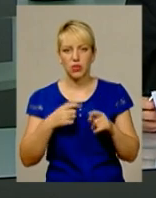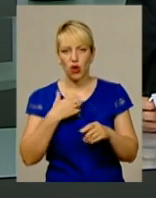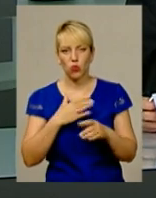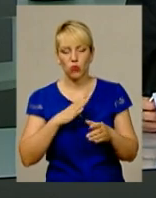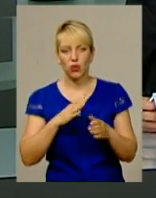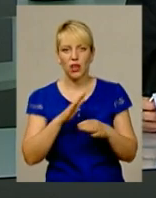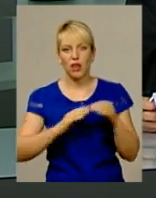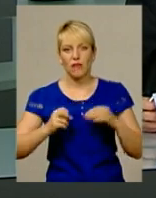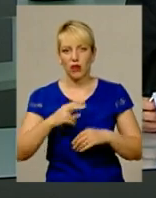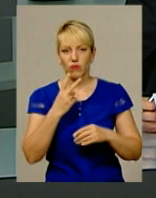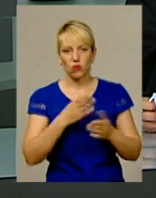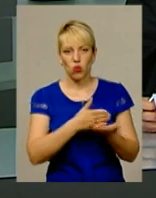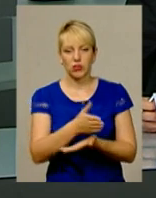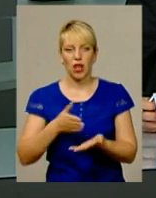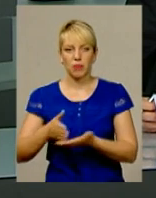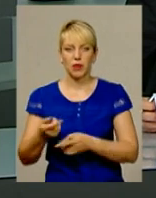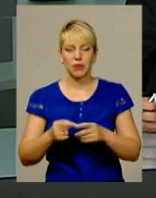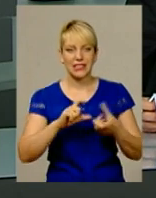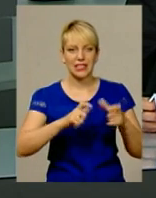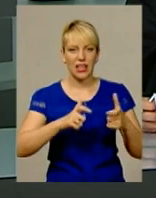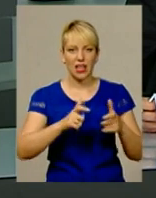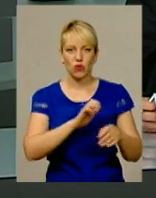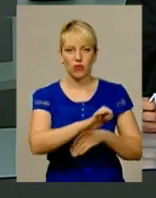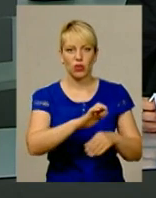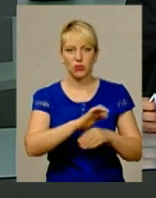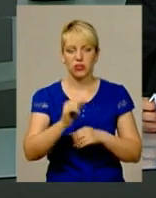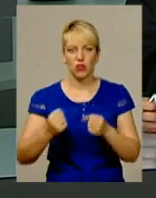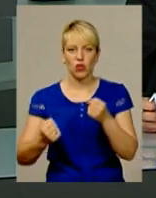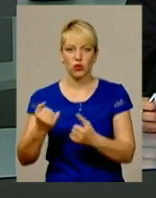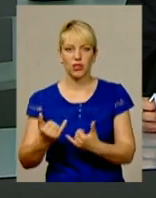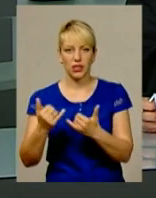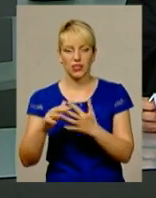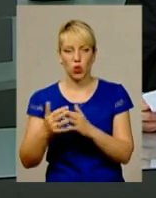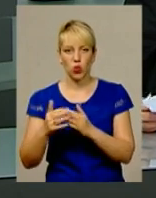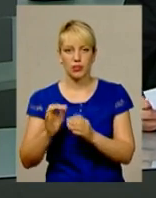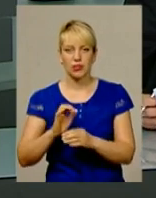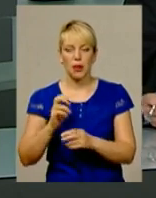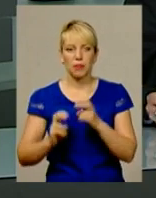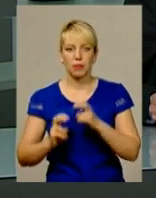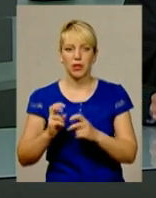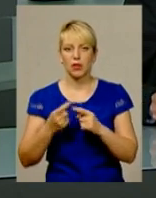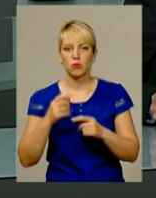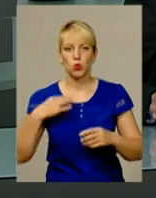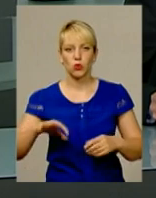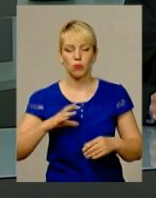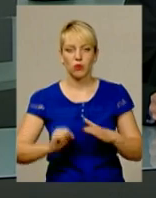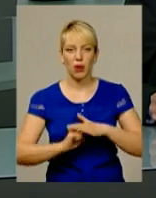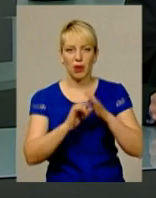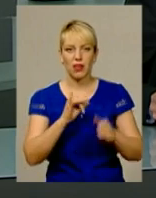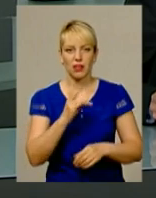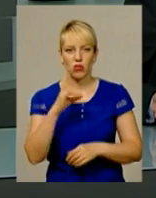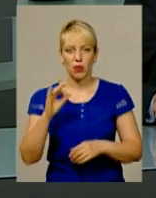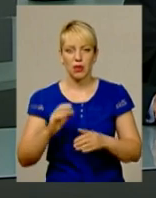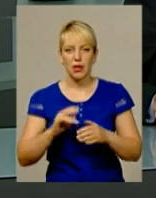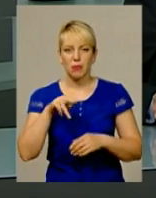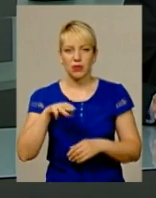були вакансії у двох напрямках – цегельне виробництво та водії для сільгоспідприємств. Курси проходили на базі Рівненського центру